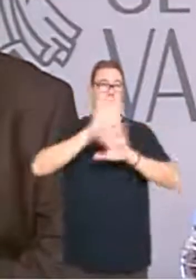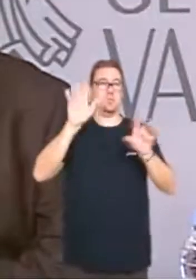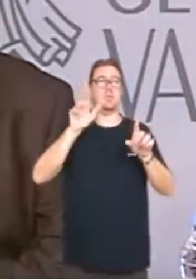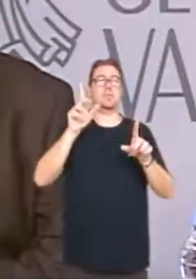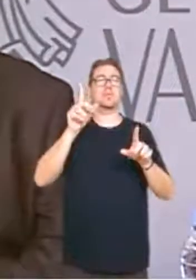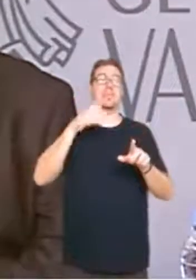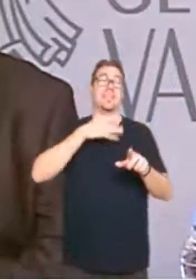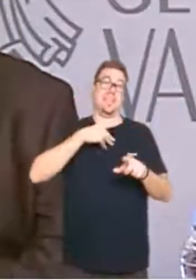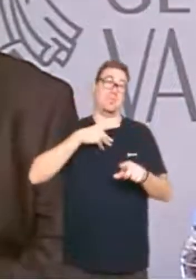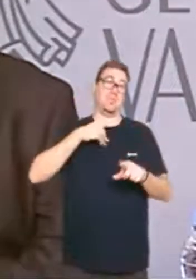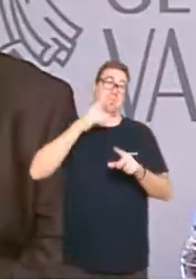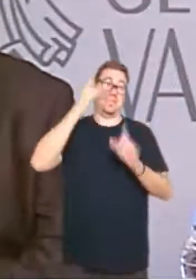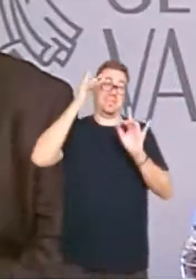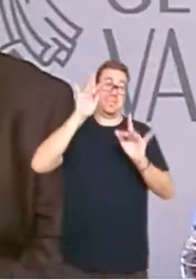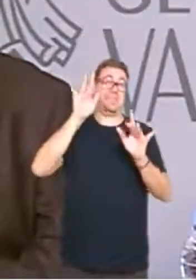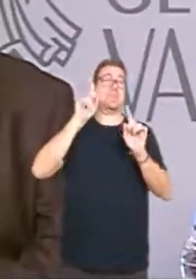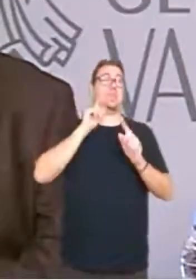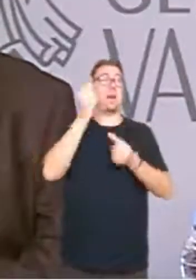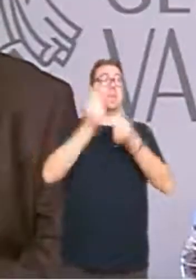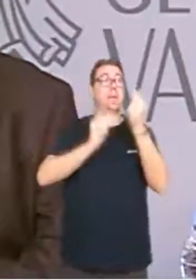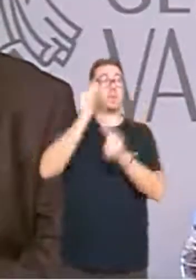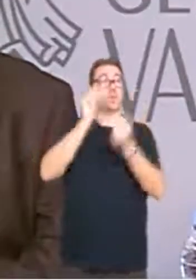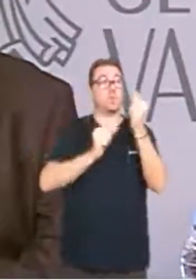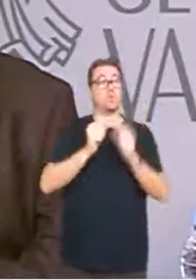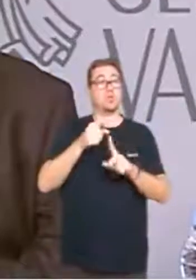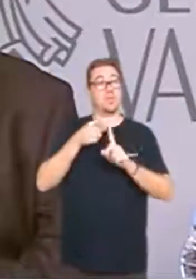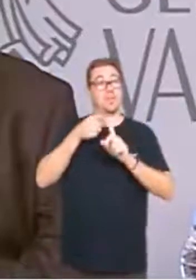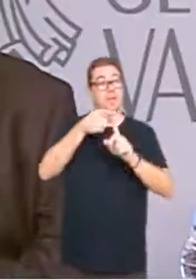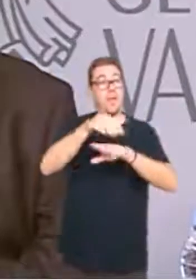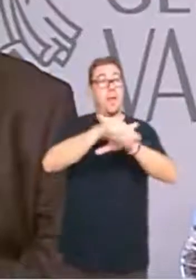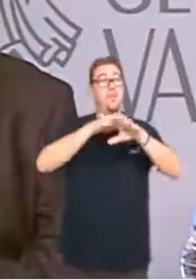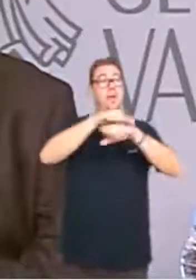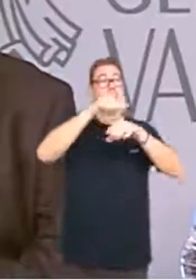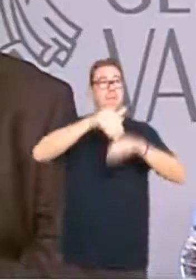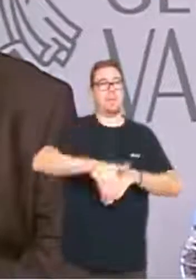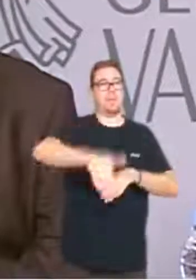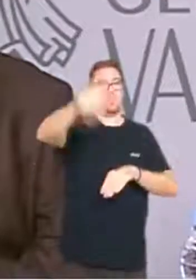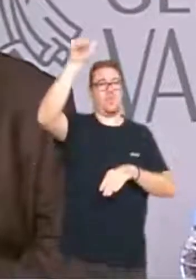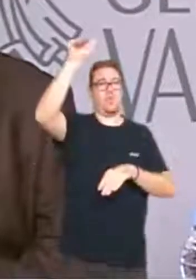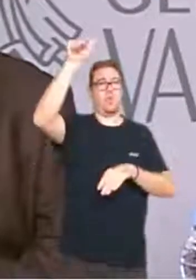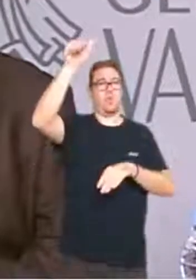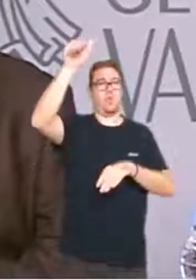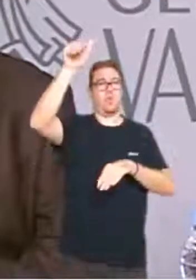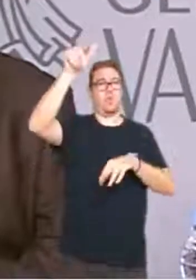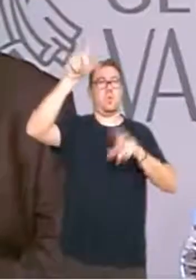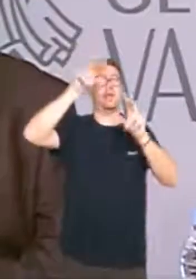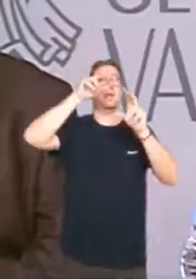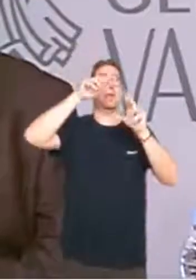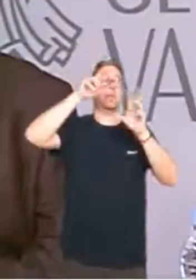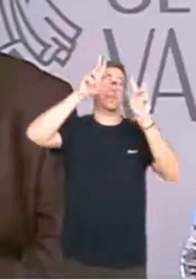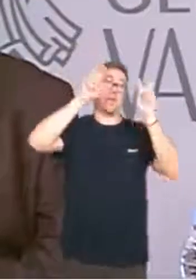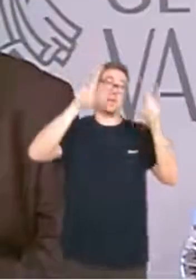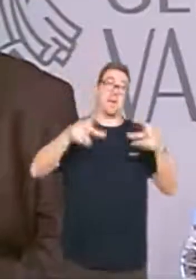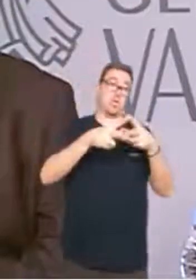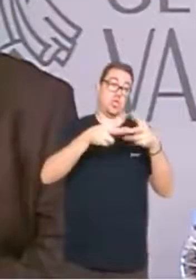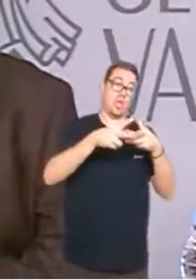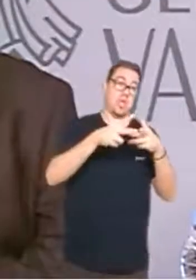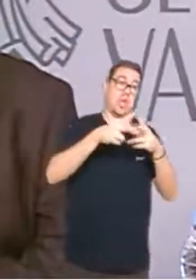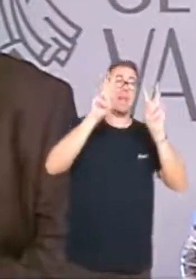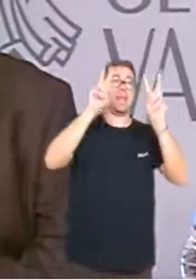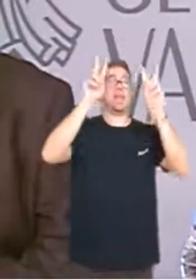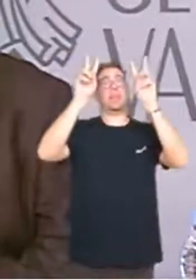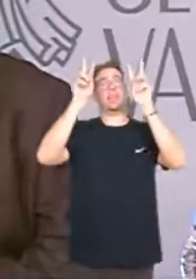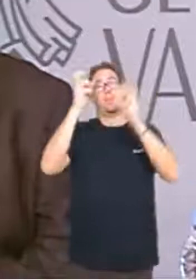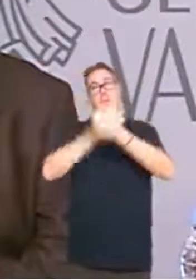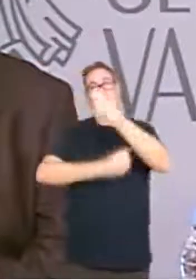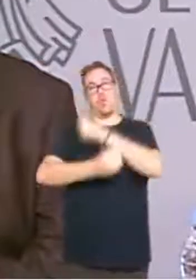en aquesta qüestió són els pressupostos que senten les bases per als reptes de futur en el plànol social i en el plànol